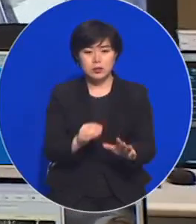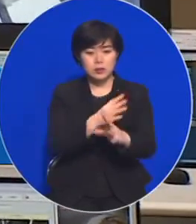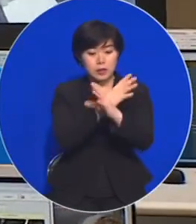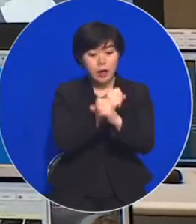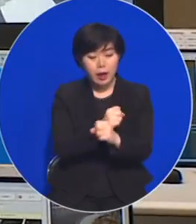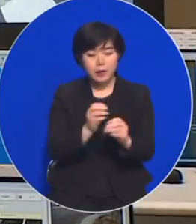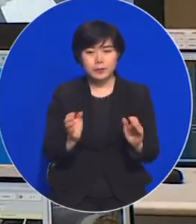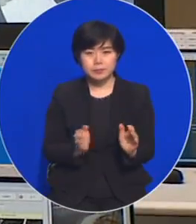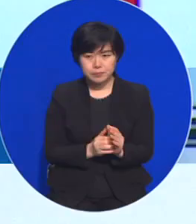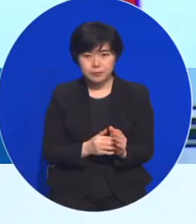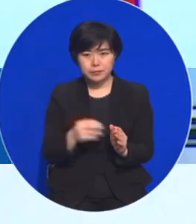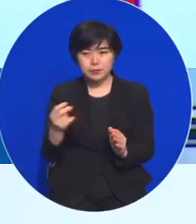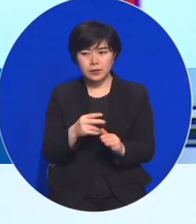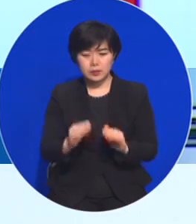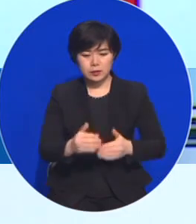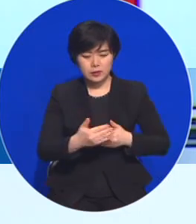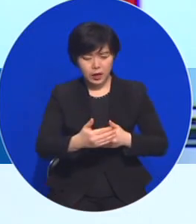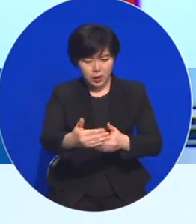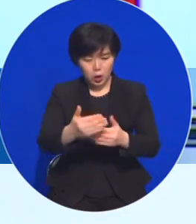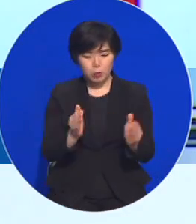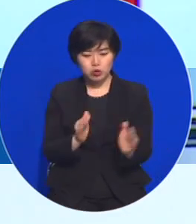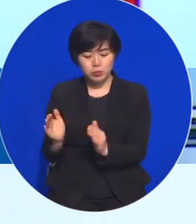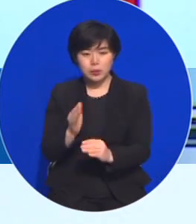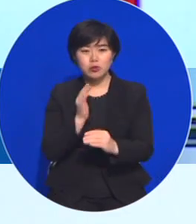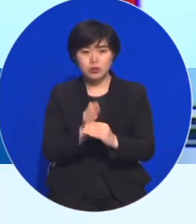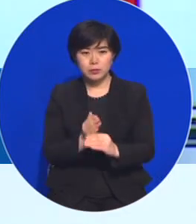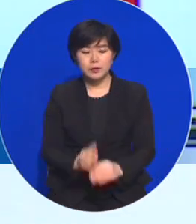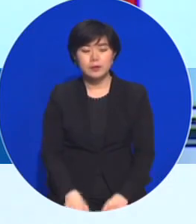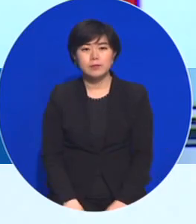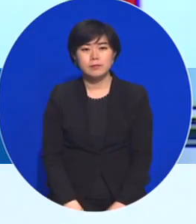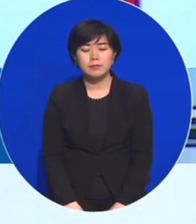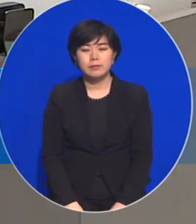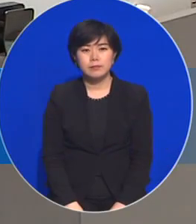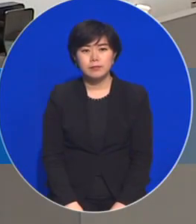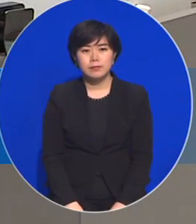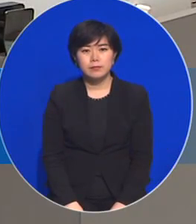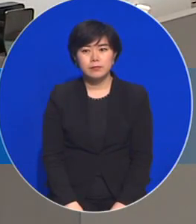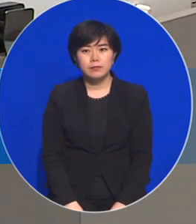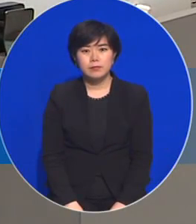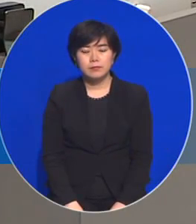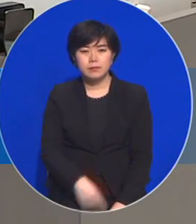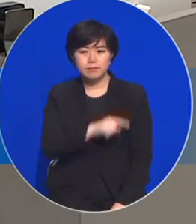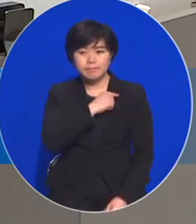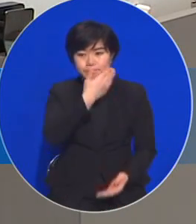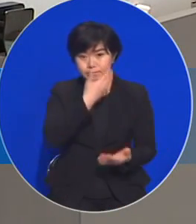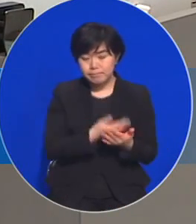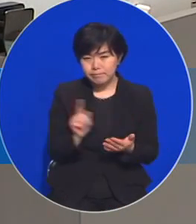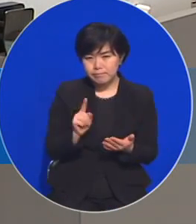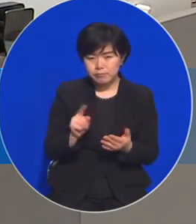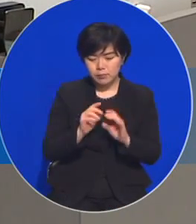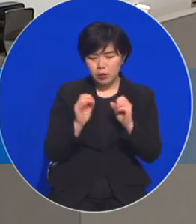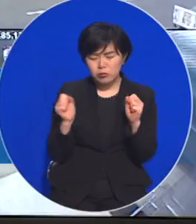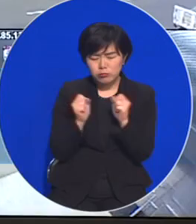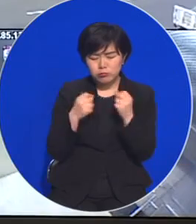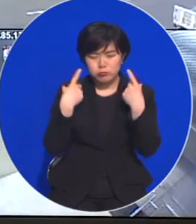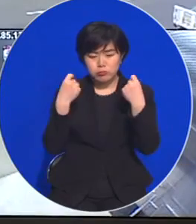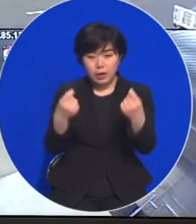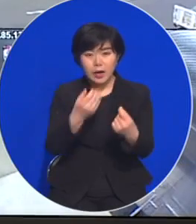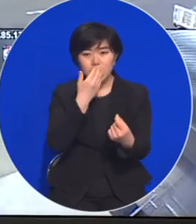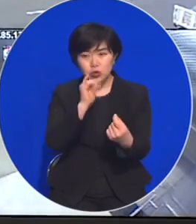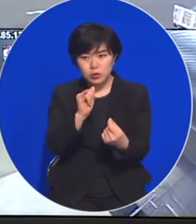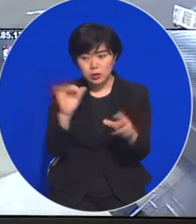계약을 체결해 단계별 사전 준비를 본격 추진 중입니다. 가장 중요한 콜드체인을 유지하는